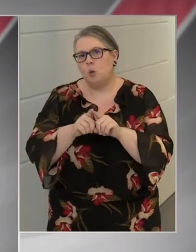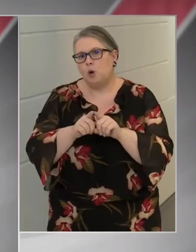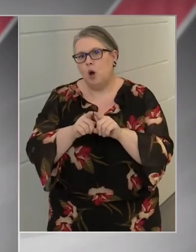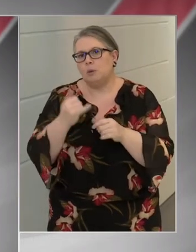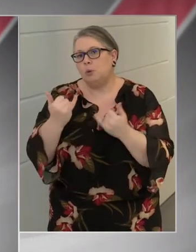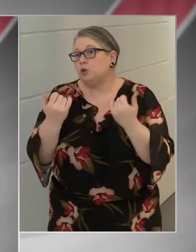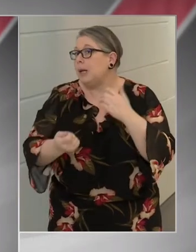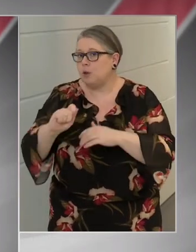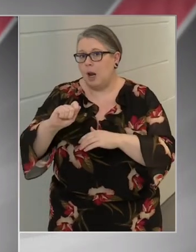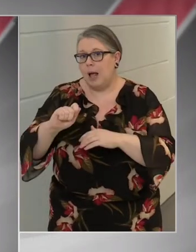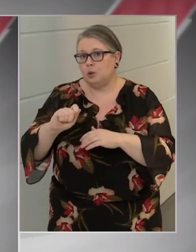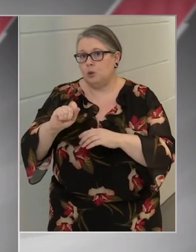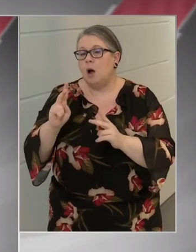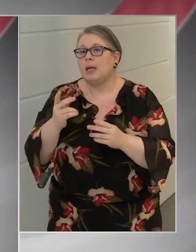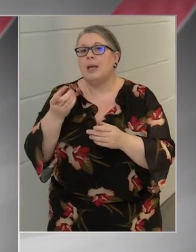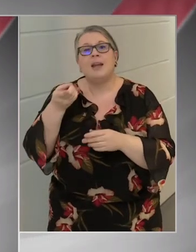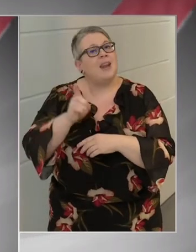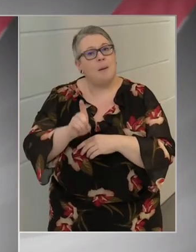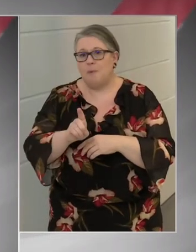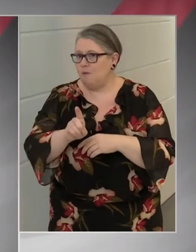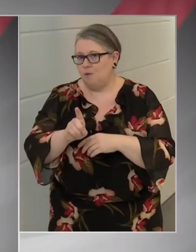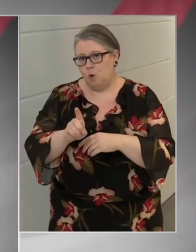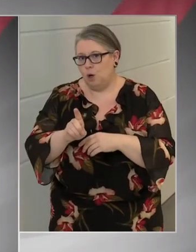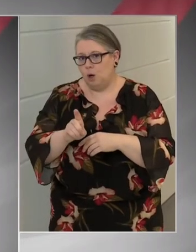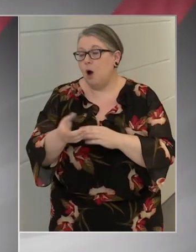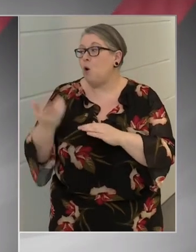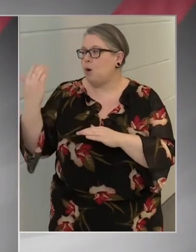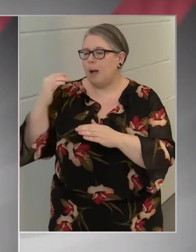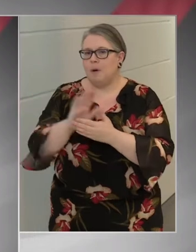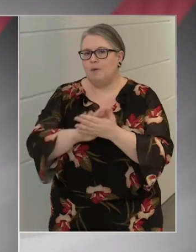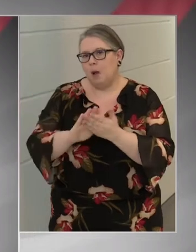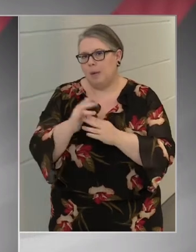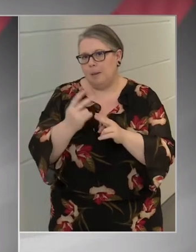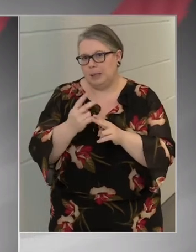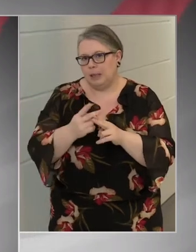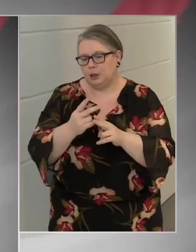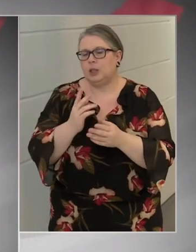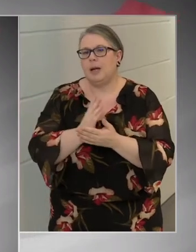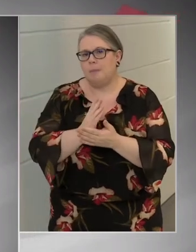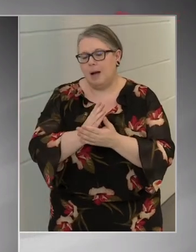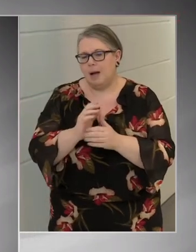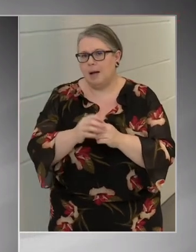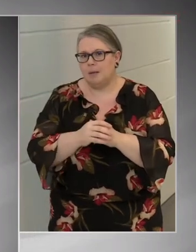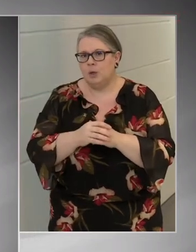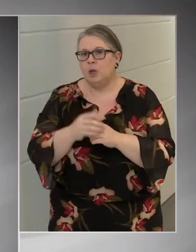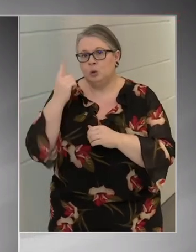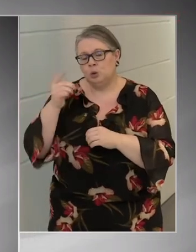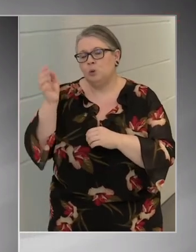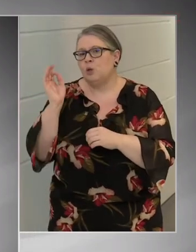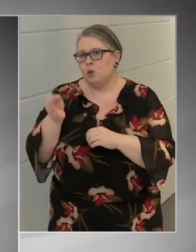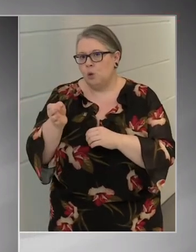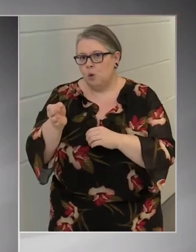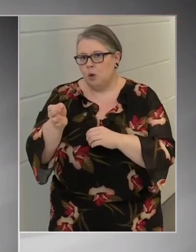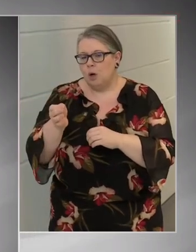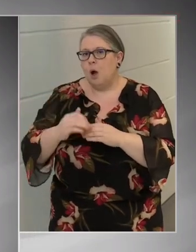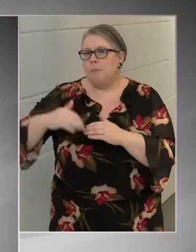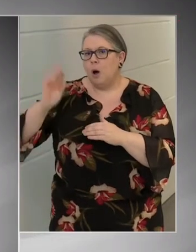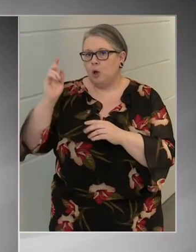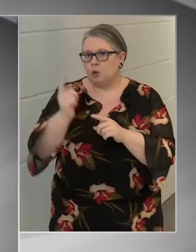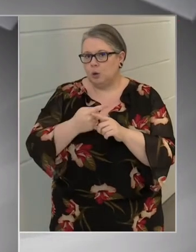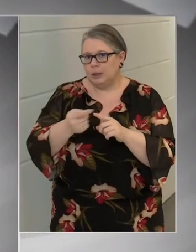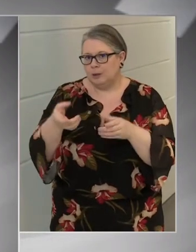nem találtunk, akinek ne lett volna már korábban valamilyen betegsége. Tudjuk jól, hogy a magas